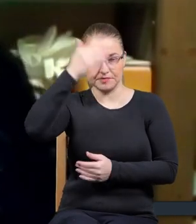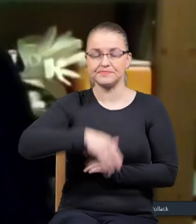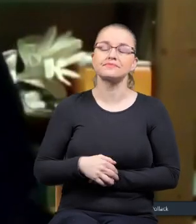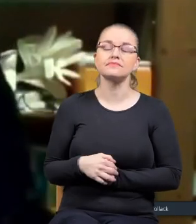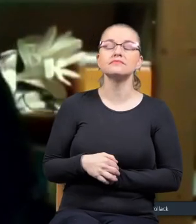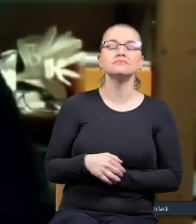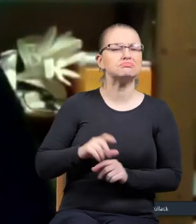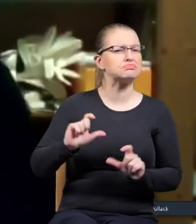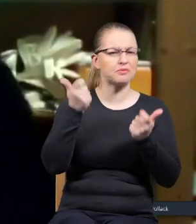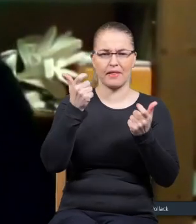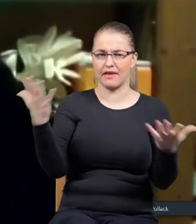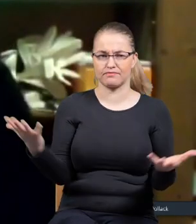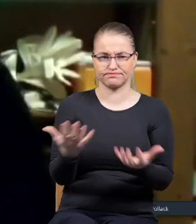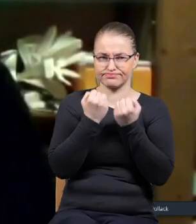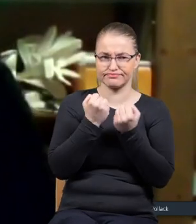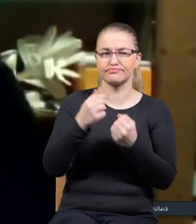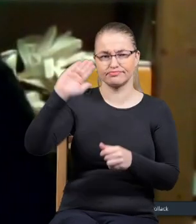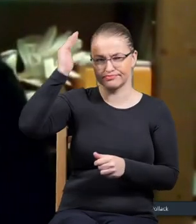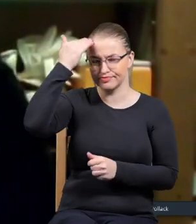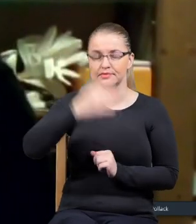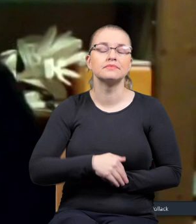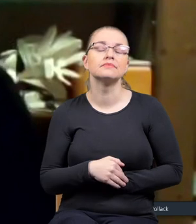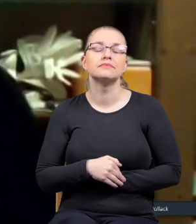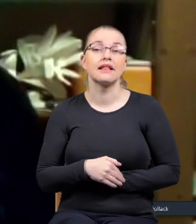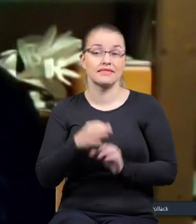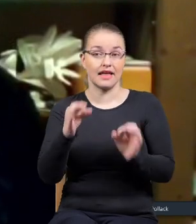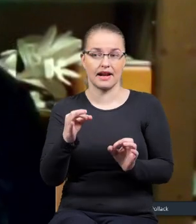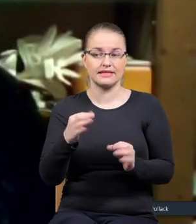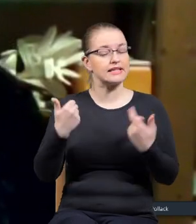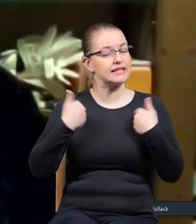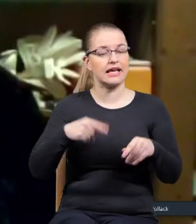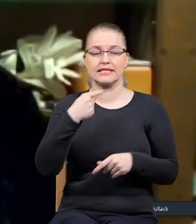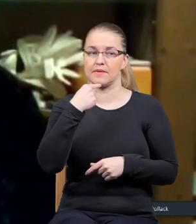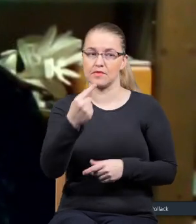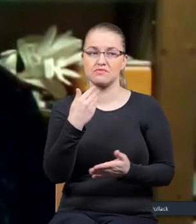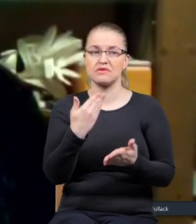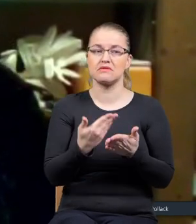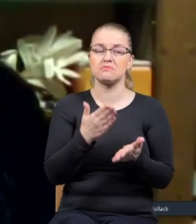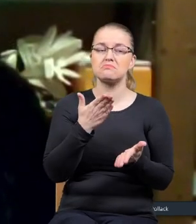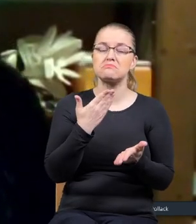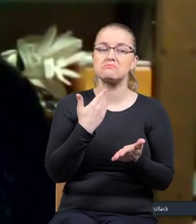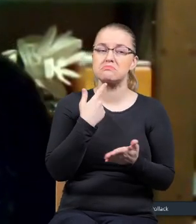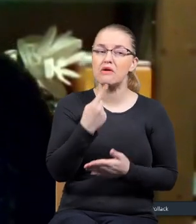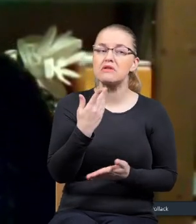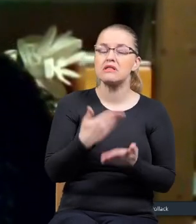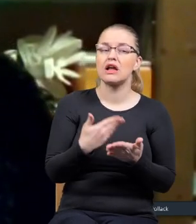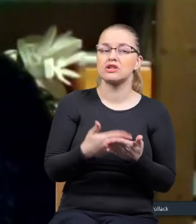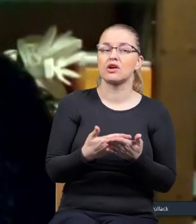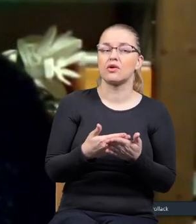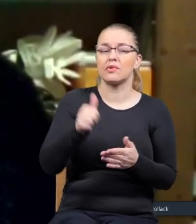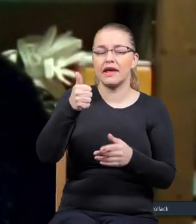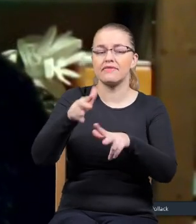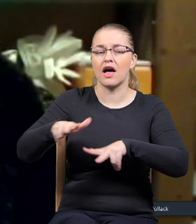przez przypadek się dowiedziałem. A teraz nie chciałbym to publikować, bo jedna krewna